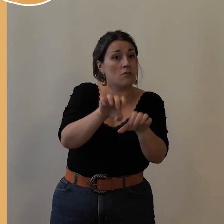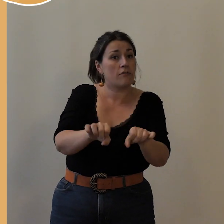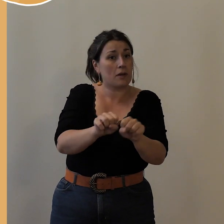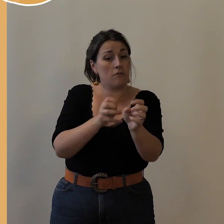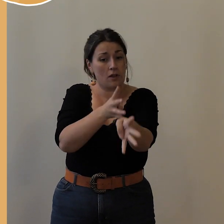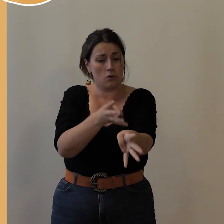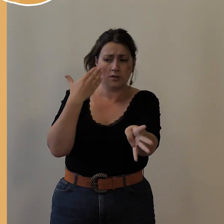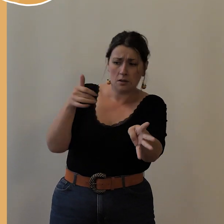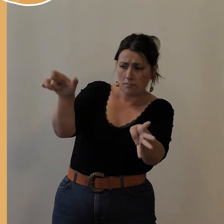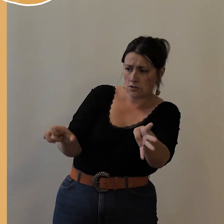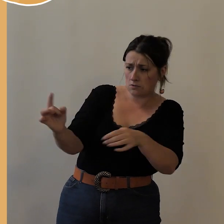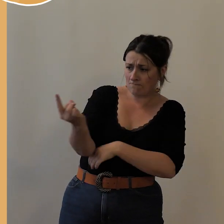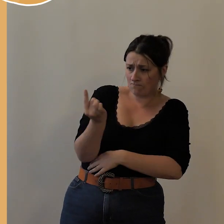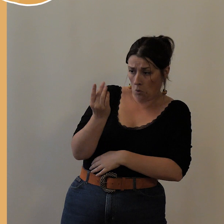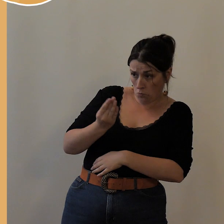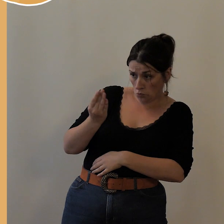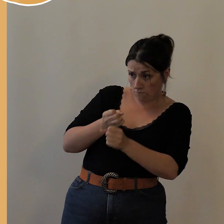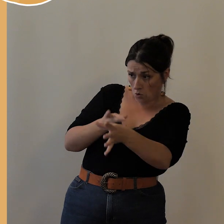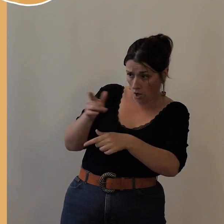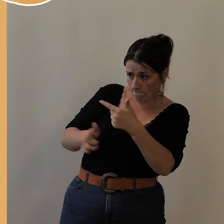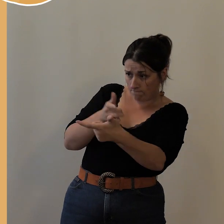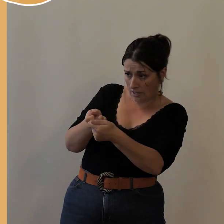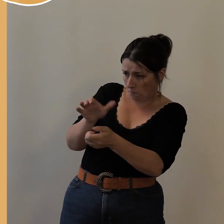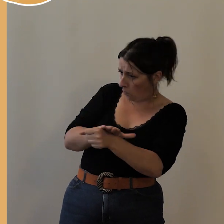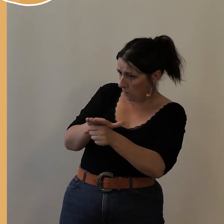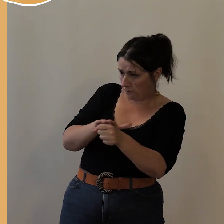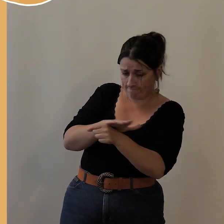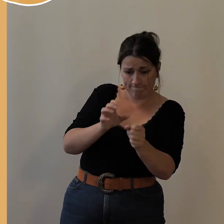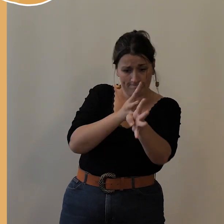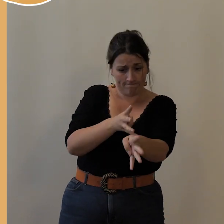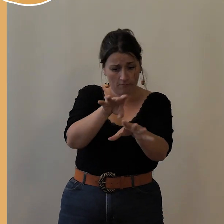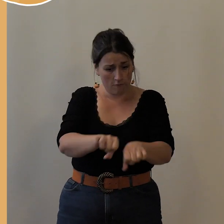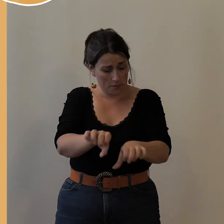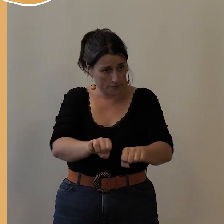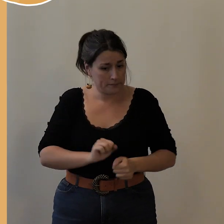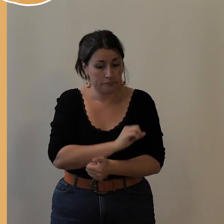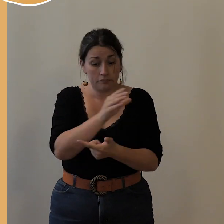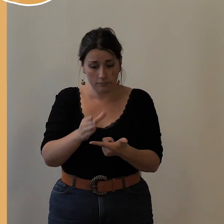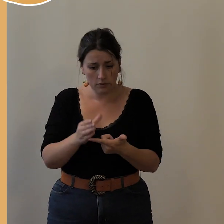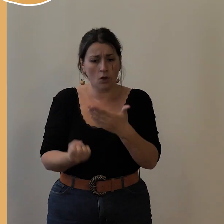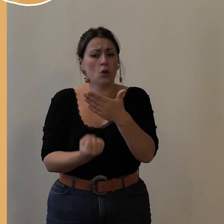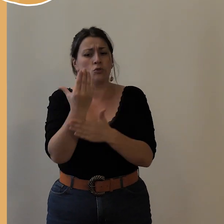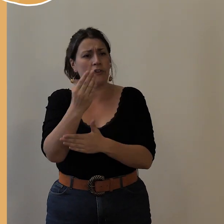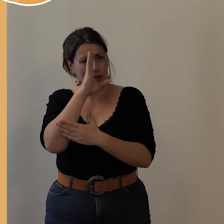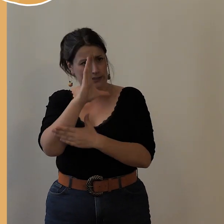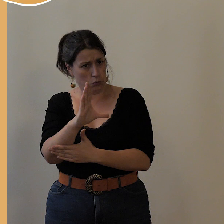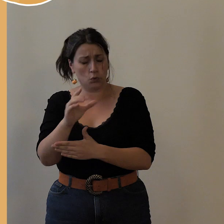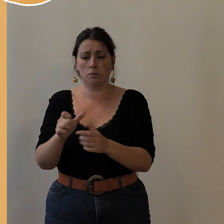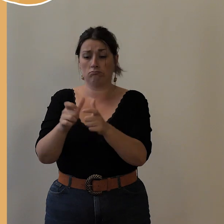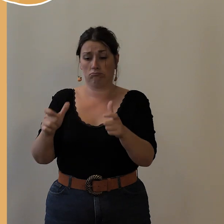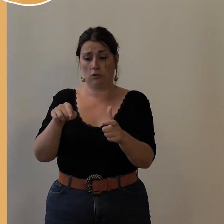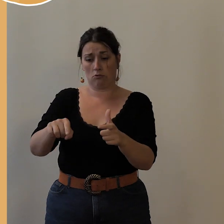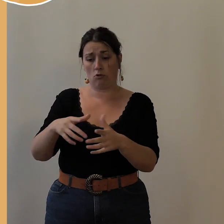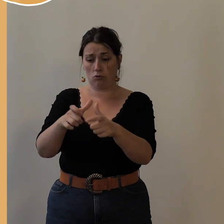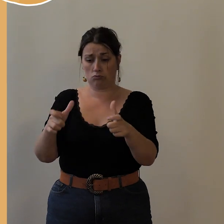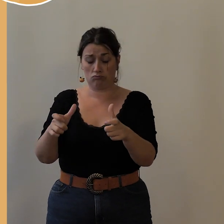des vélos sur mesure et top affûté. On a Nouvelle Attitude, qui est une entreprise d'insertion et qui